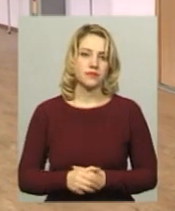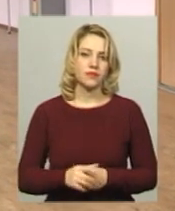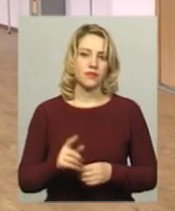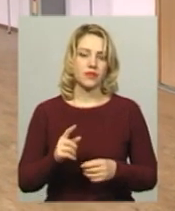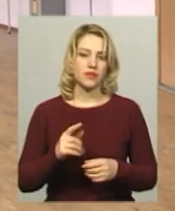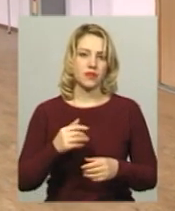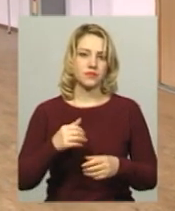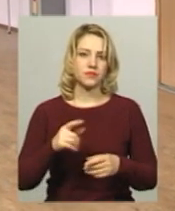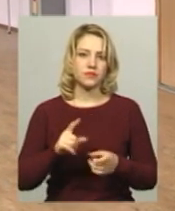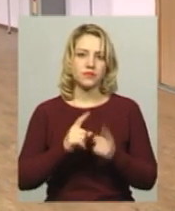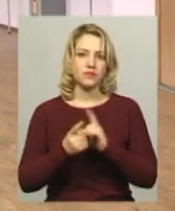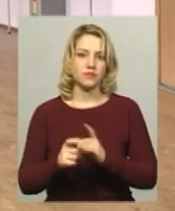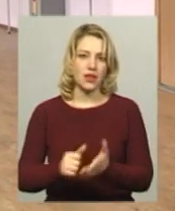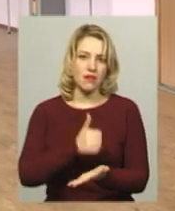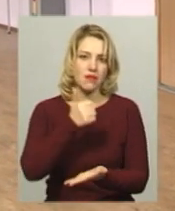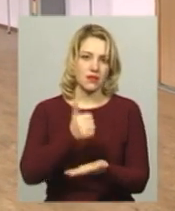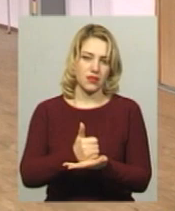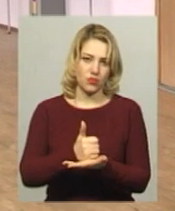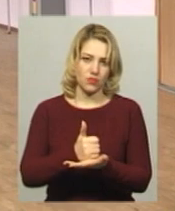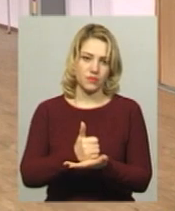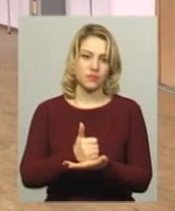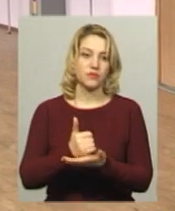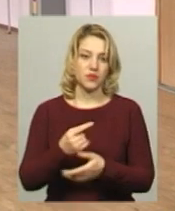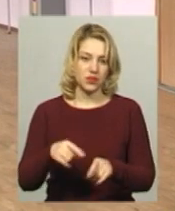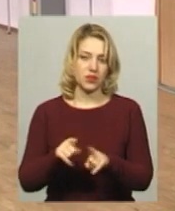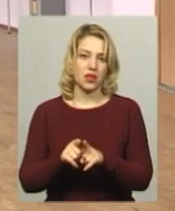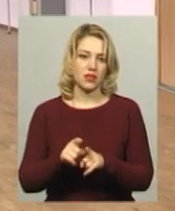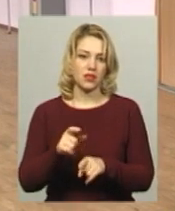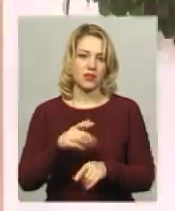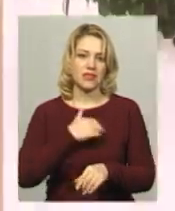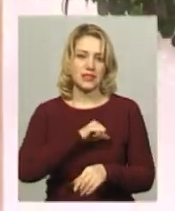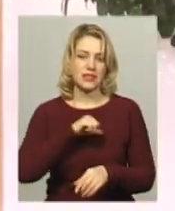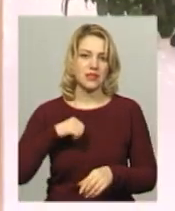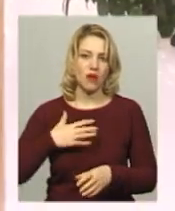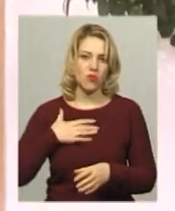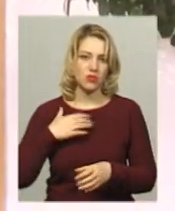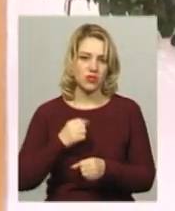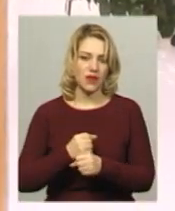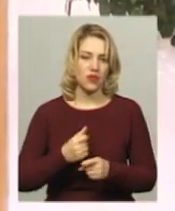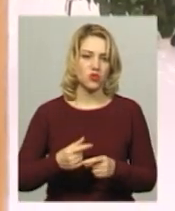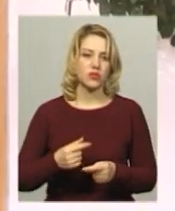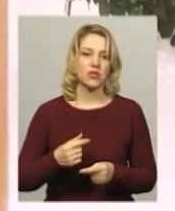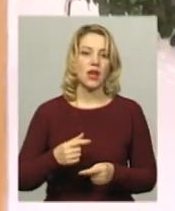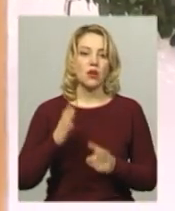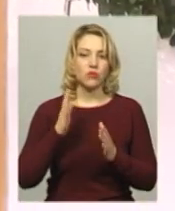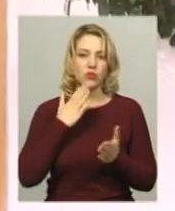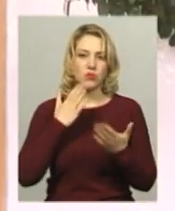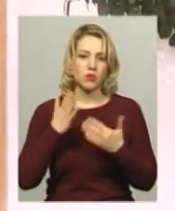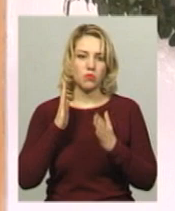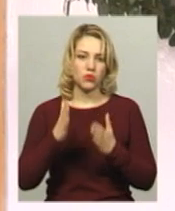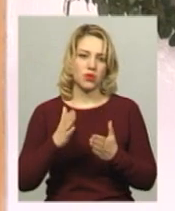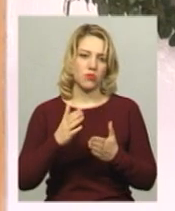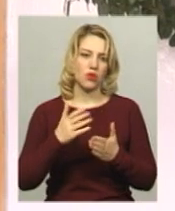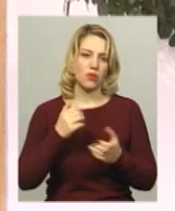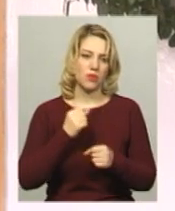позицію і таким чином самостверджується. Будемо спілкуватися, будемо працювати, будуть